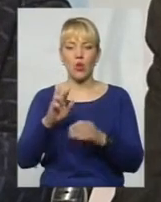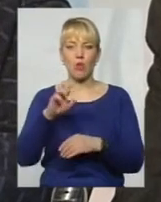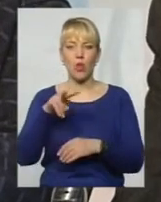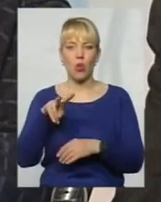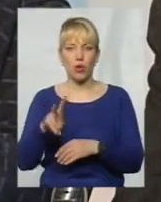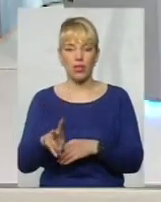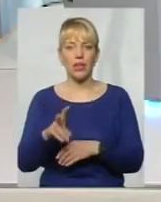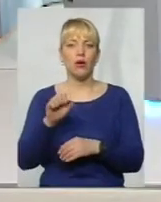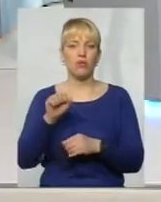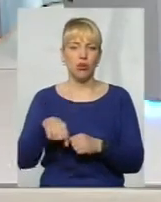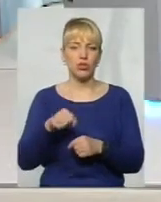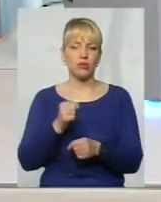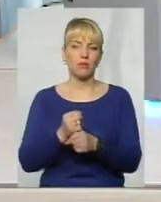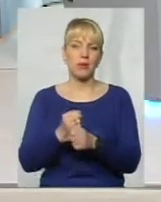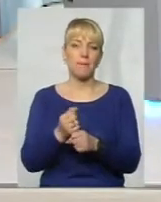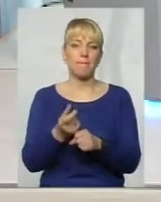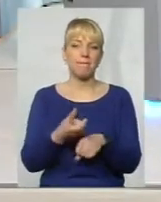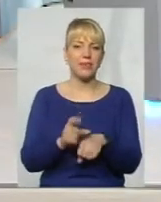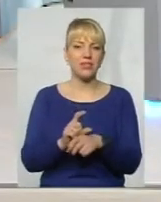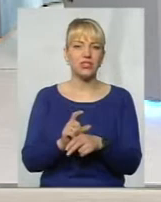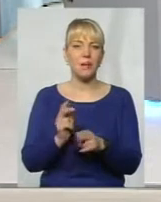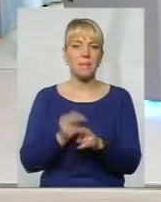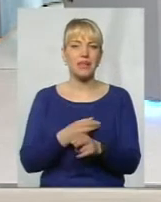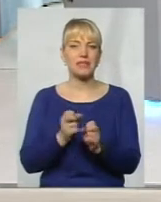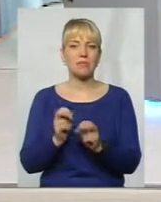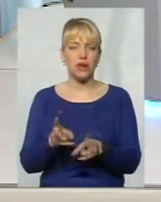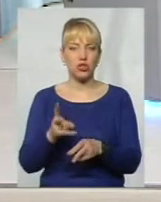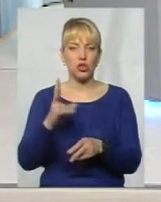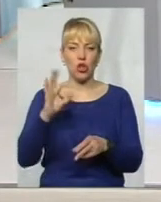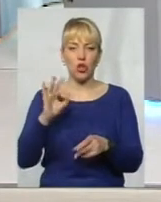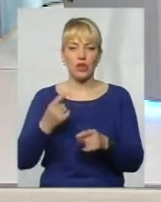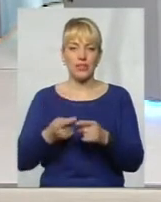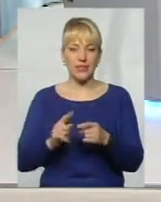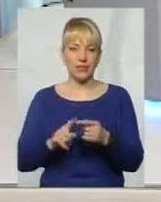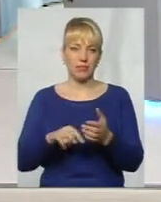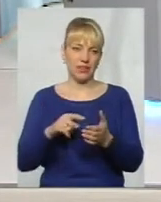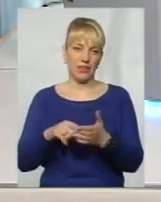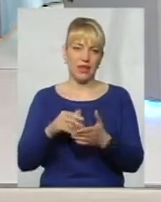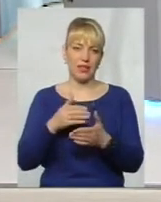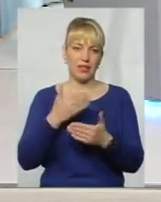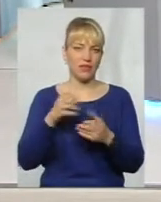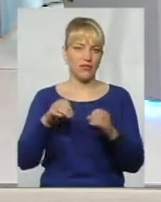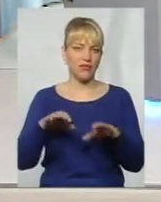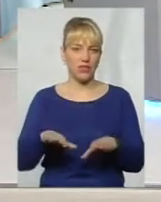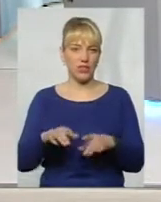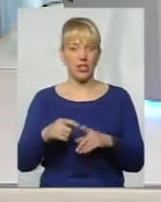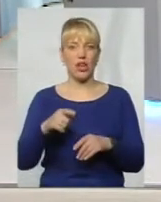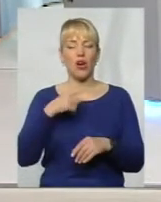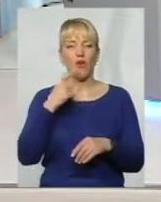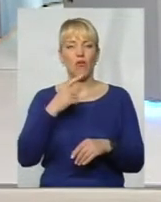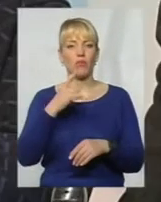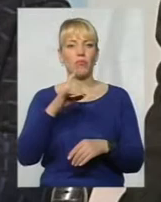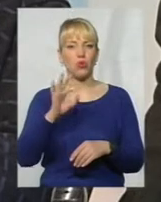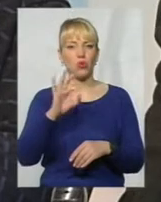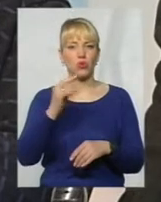вже працювати більш безпечно, але це питання не вирішено. Я вже не кажу, ми пізніше мабуть зкиснемося щодо соціальних питань,